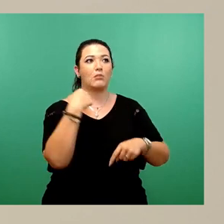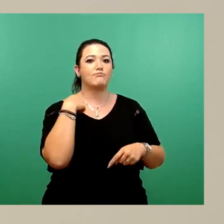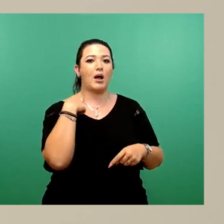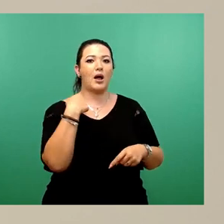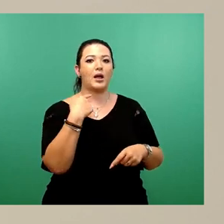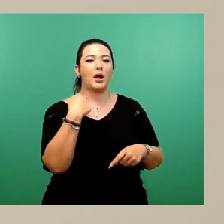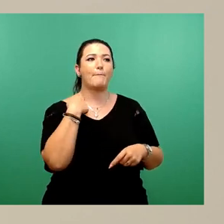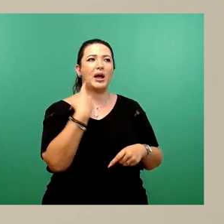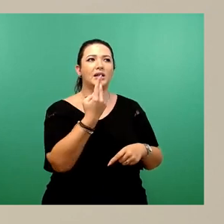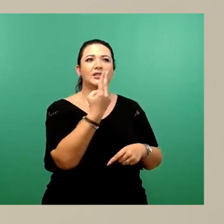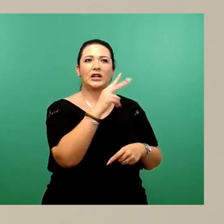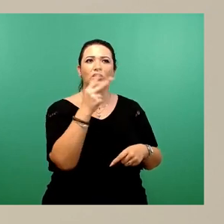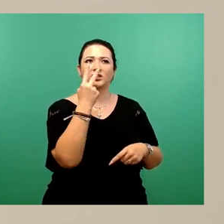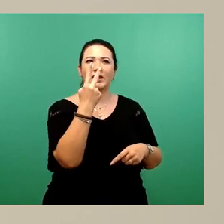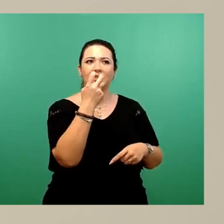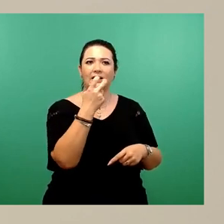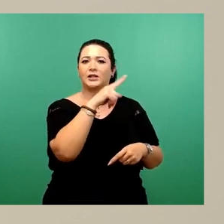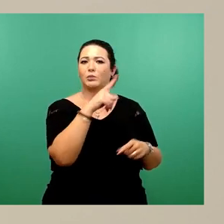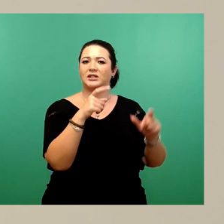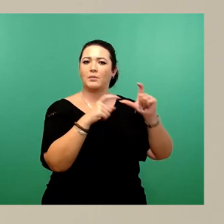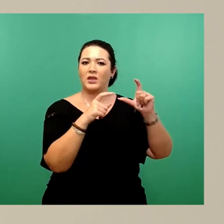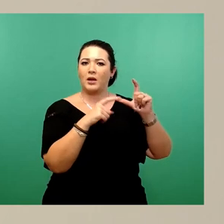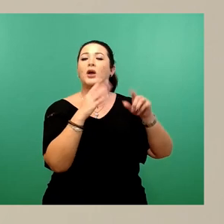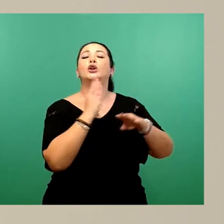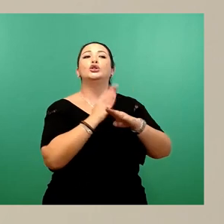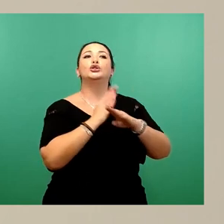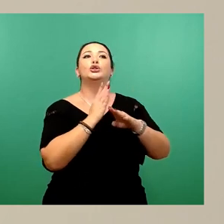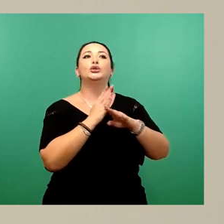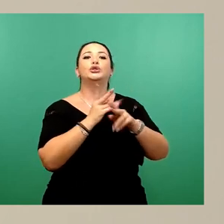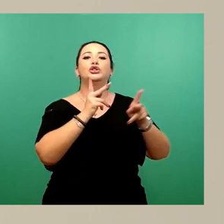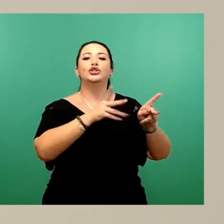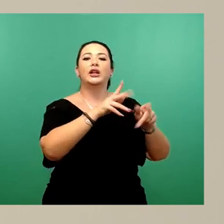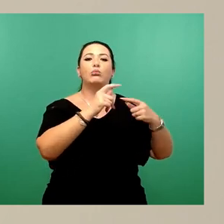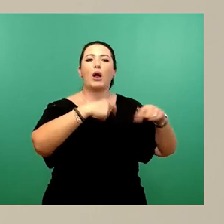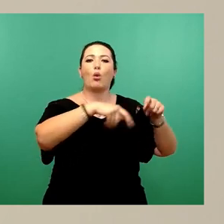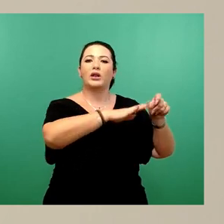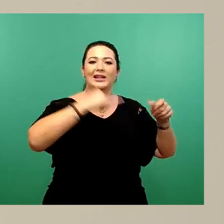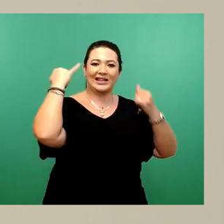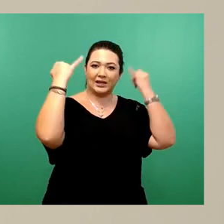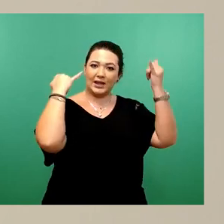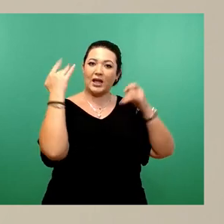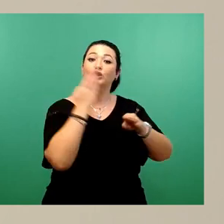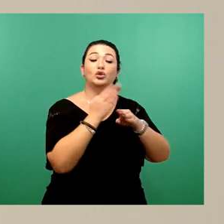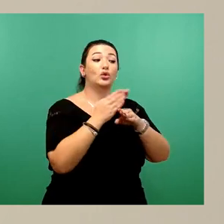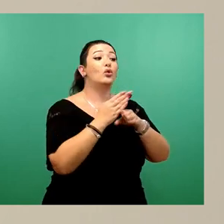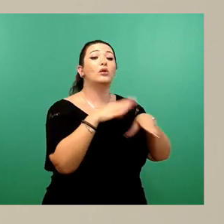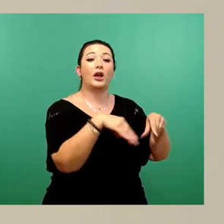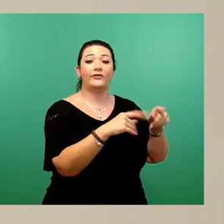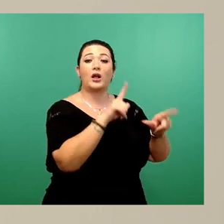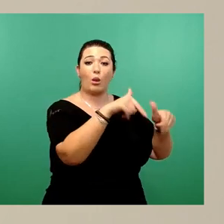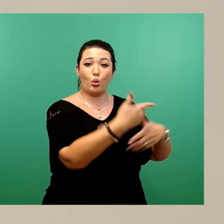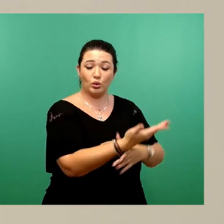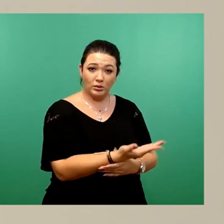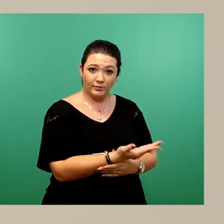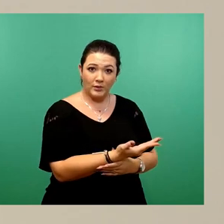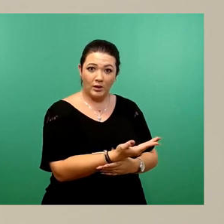bis September, ein städtebaulicher Ideenwerkstatt durchgeführt worden und Ziel war es dort,